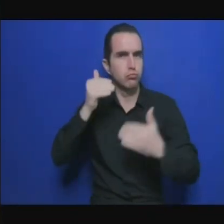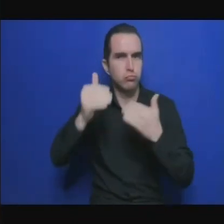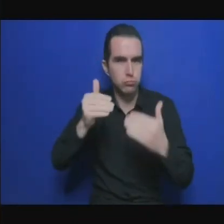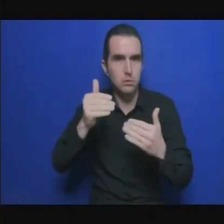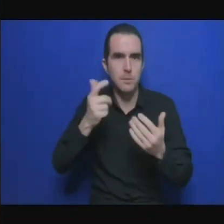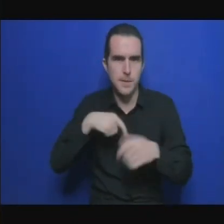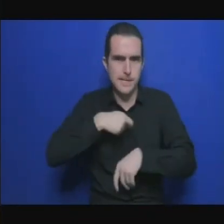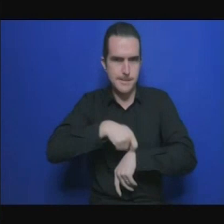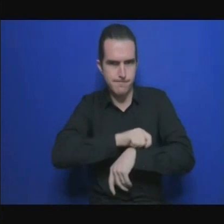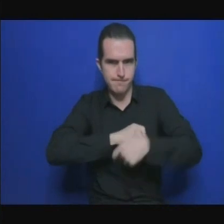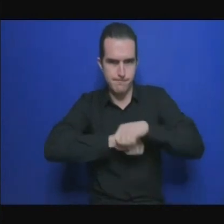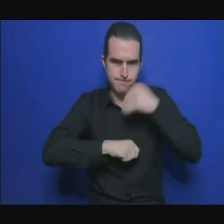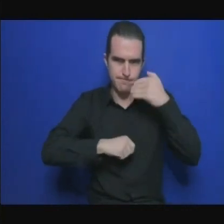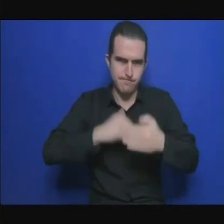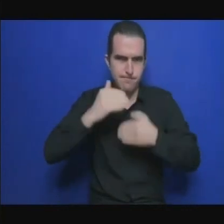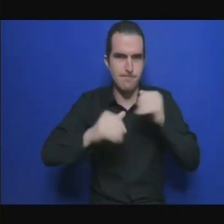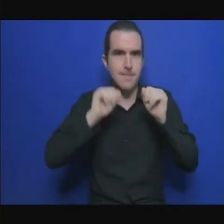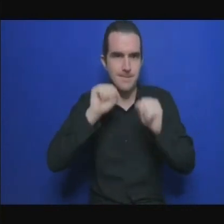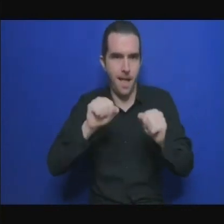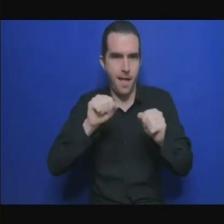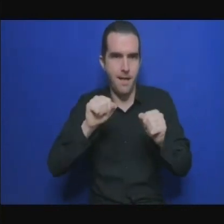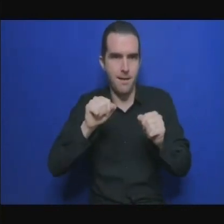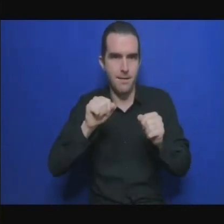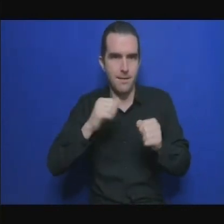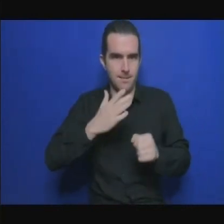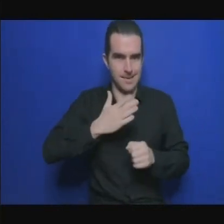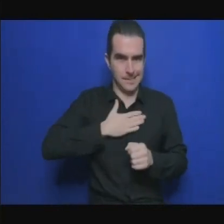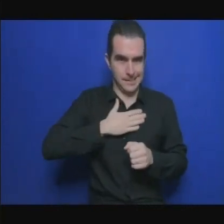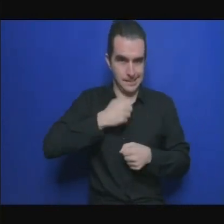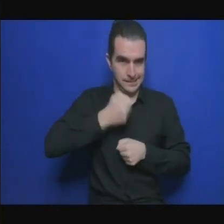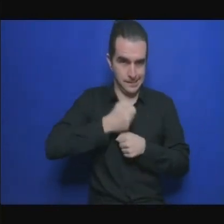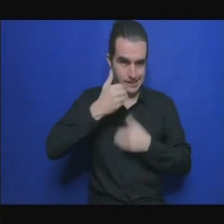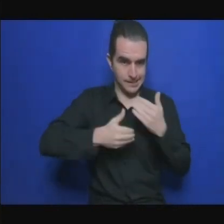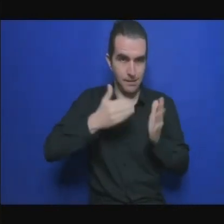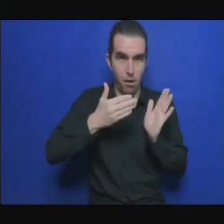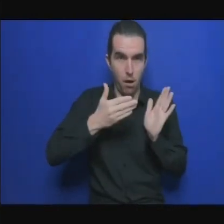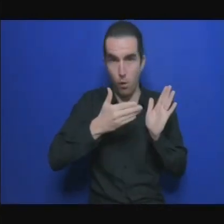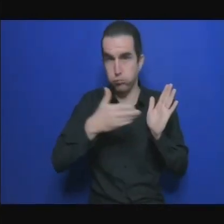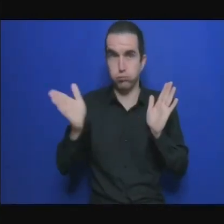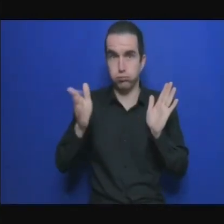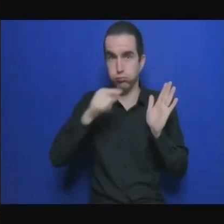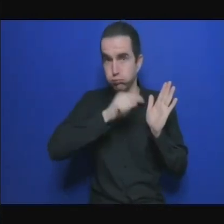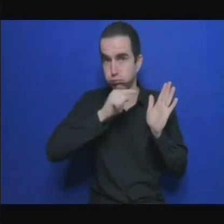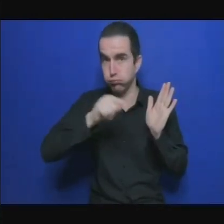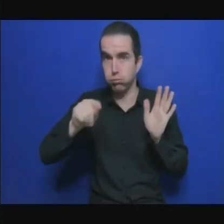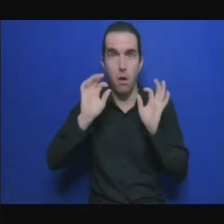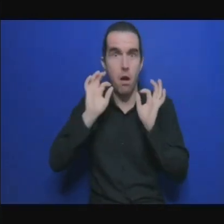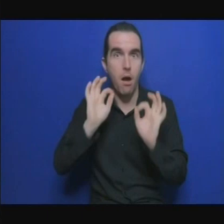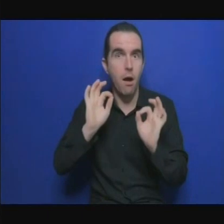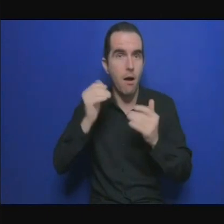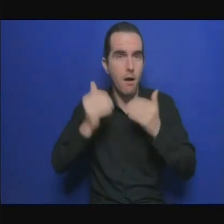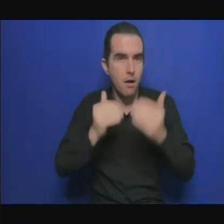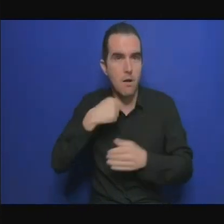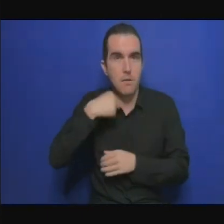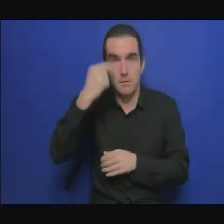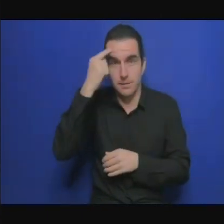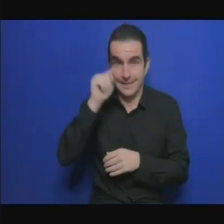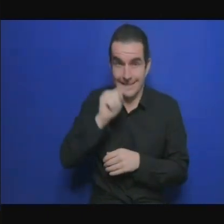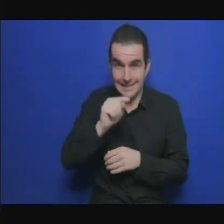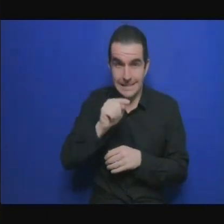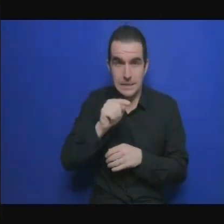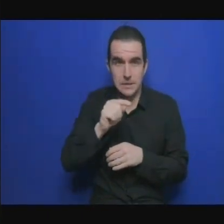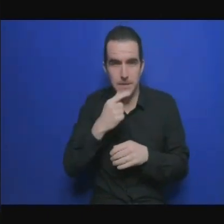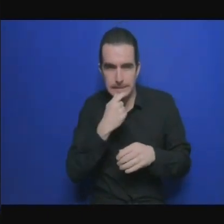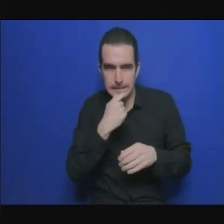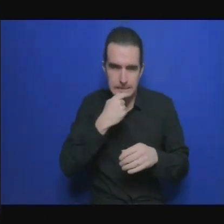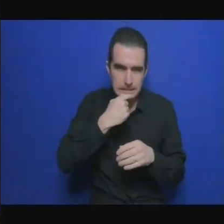à changer les choses il y a des mesures concrètes qui peuvent être prises comme l'élimination progressive du bois de